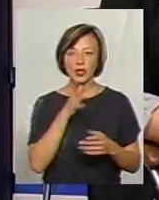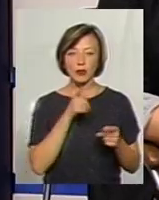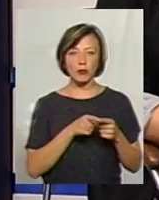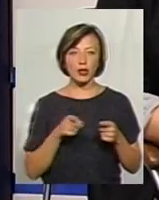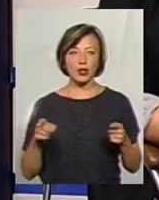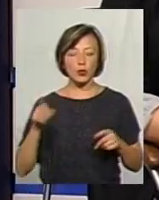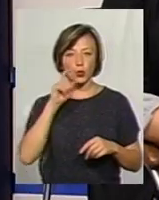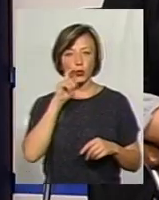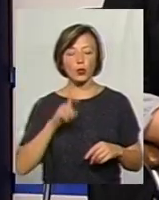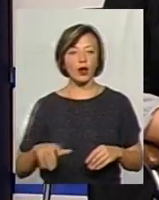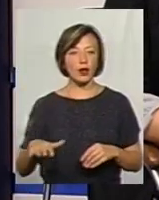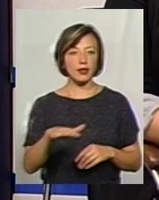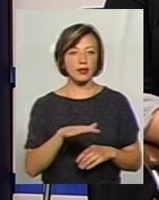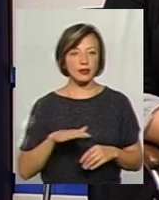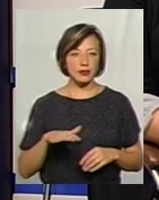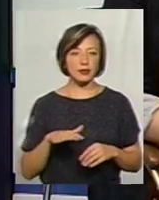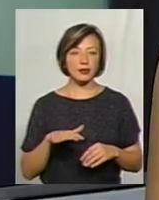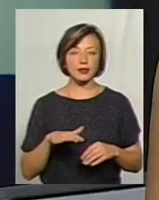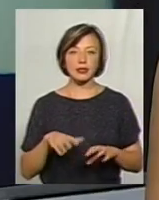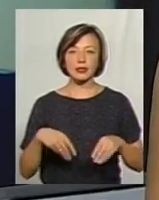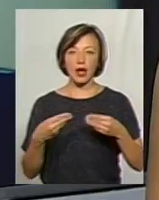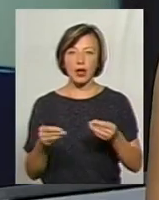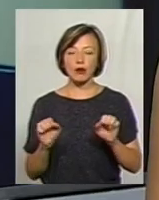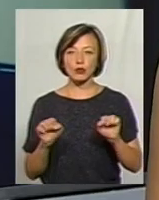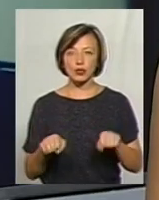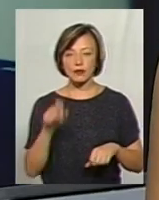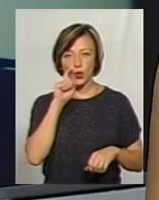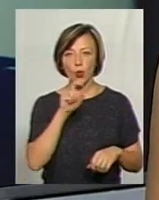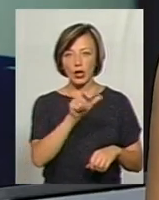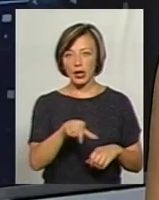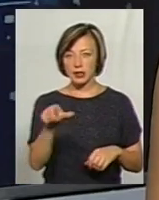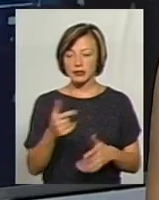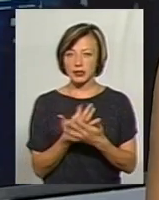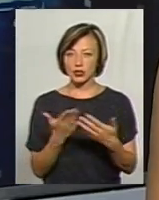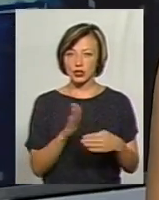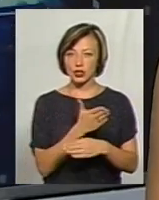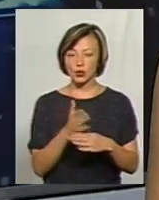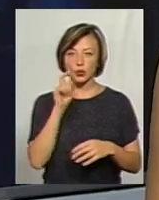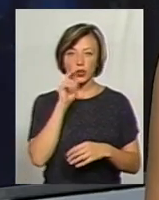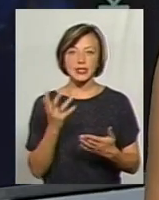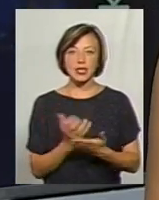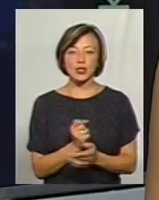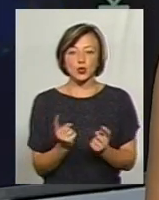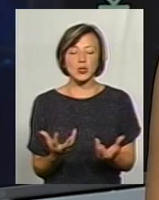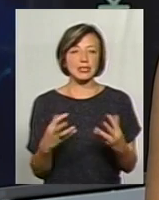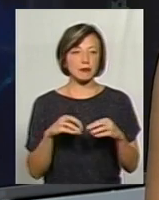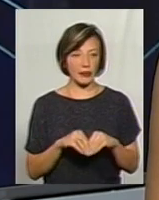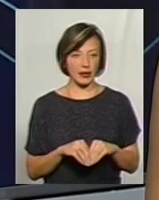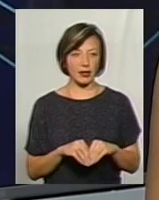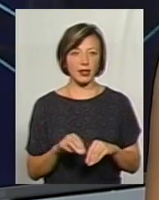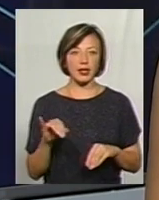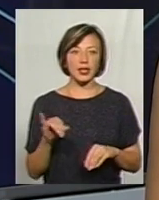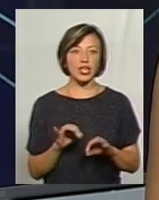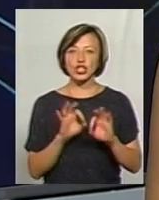України, він дає можливості українцям різних частин України знайти щось спільне. І